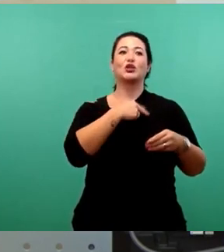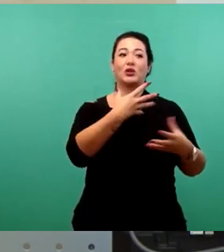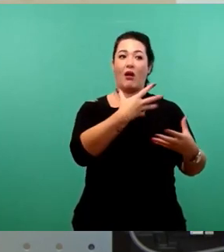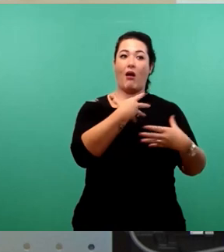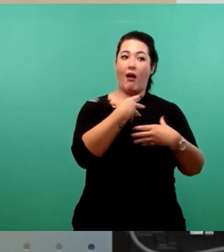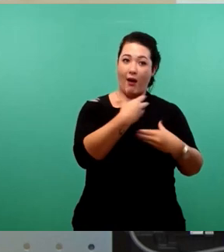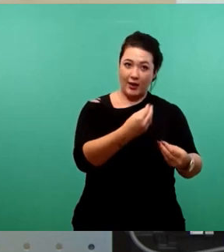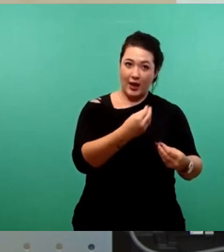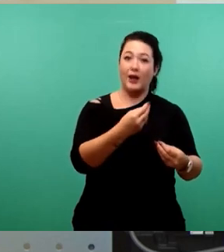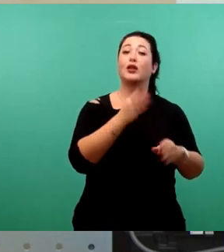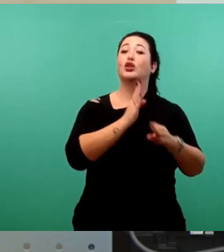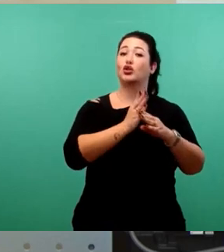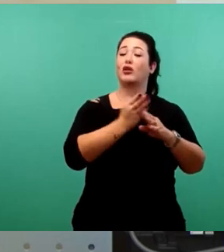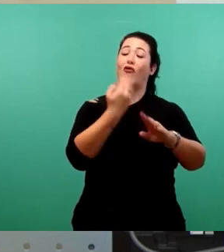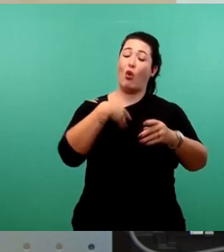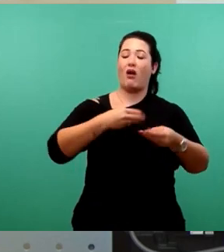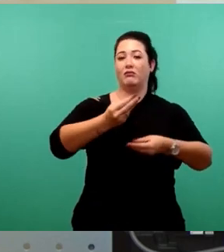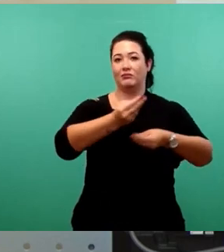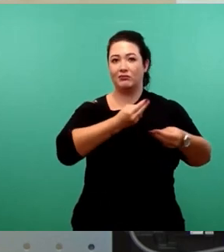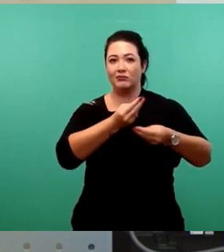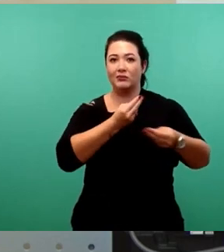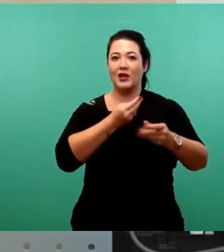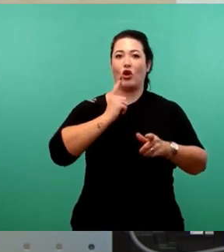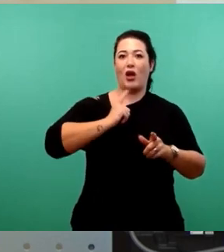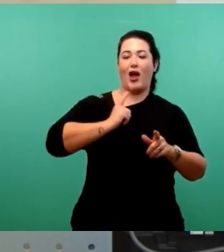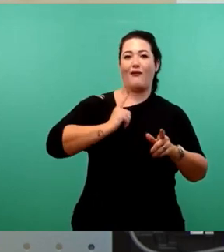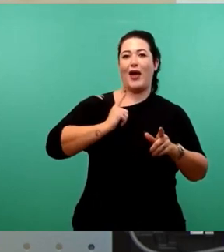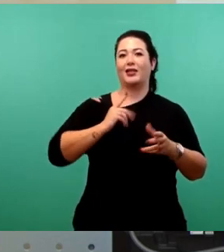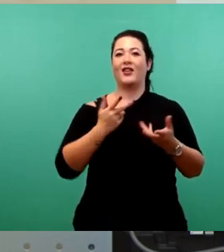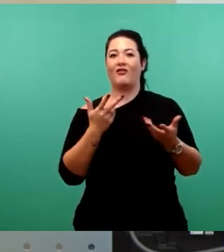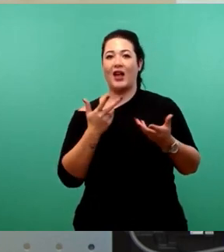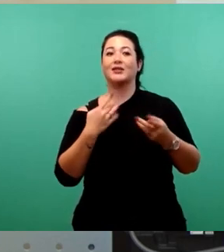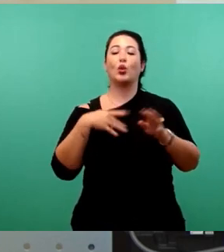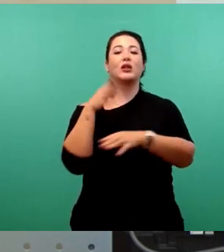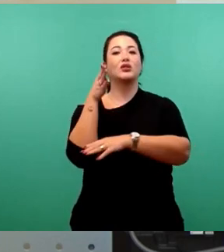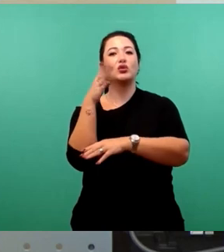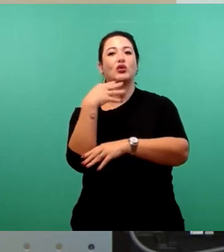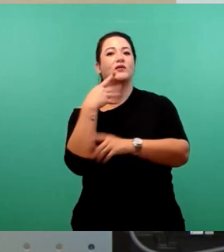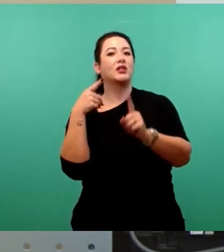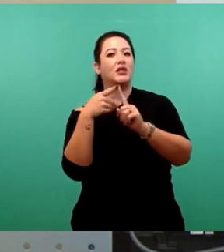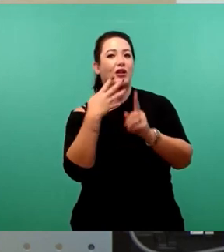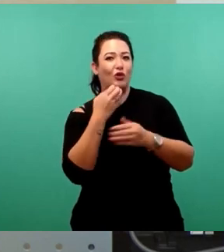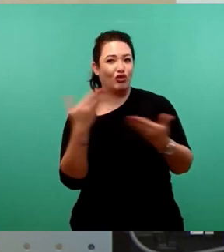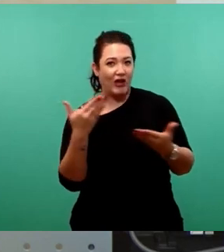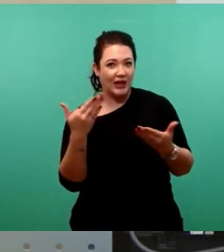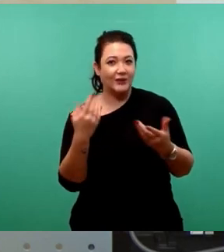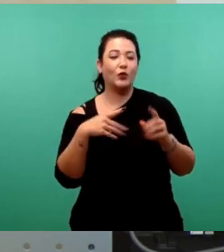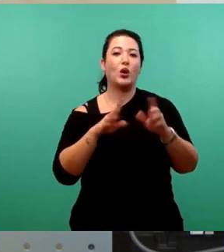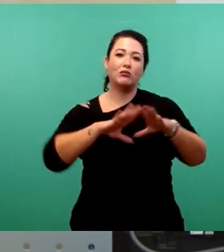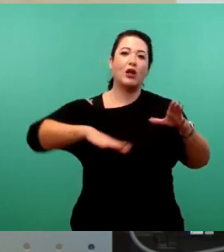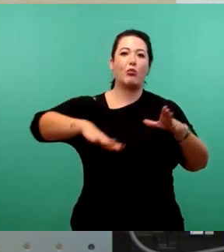wir sind ins Gespräch gekommen über Erwartungshaltungen und Visionen für die Landeshauptstadt Dresden im Bereich Kultur und Tourismus.